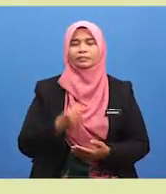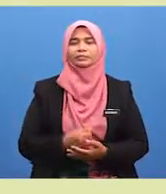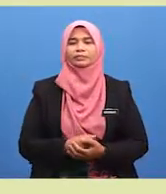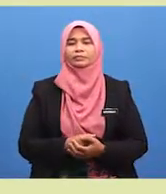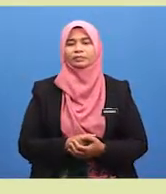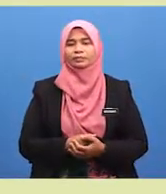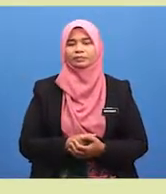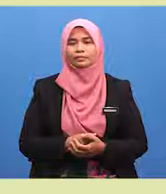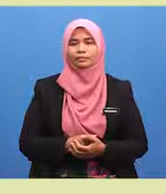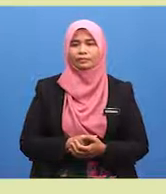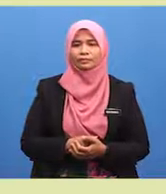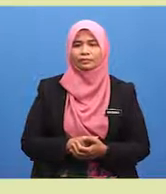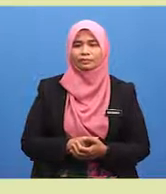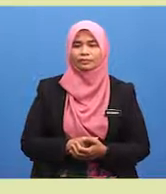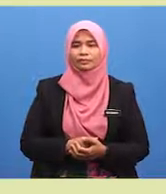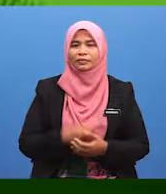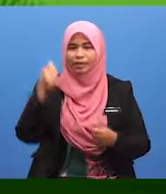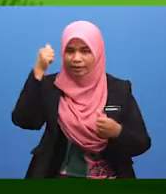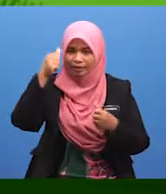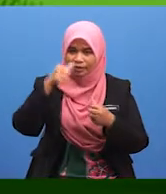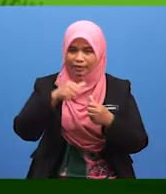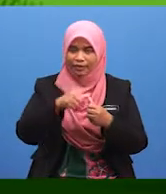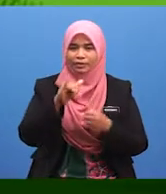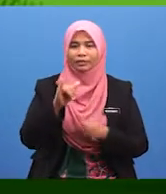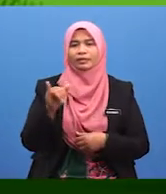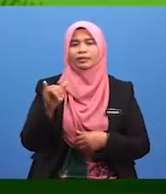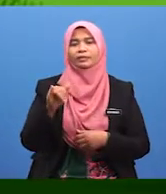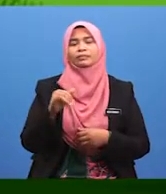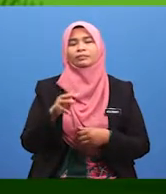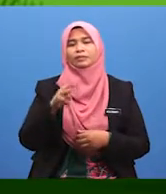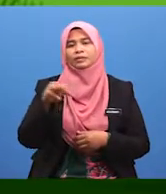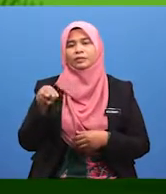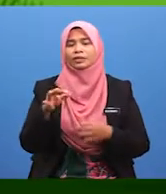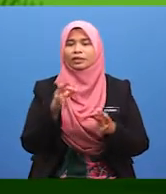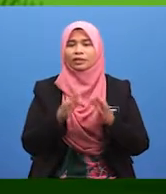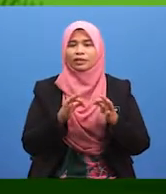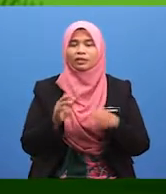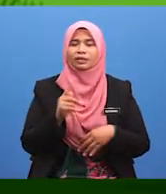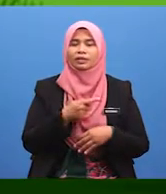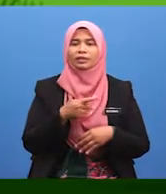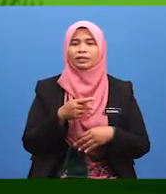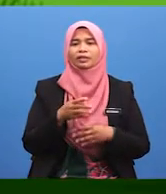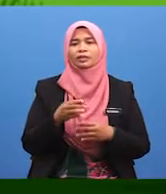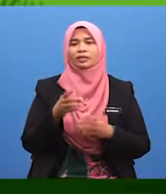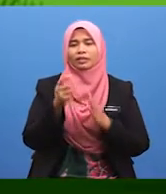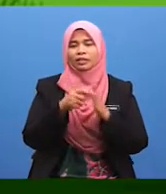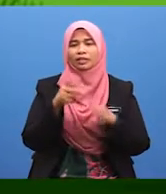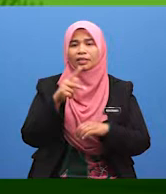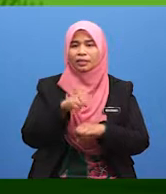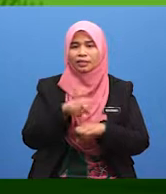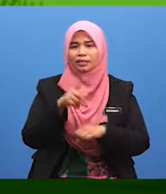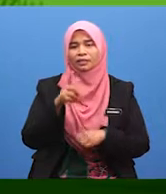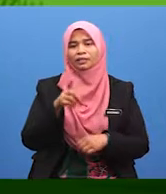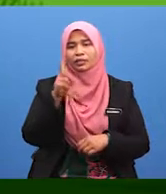Dan selain daripada mati syahid. Ingat ya, murid-murid, sekiranya kita terkena salah